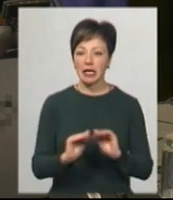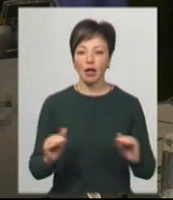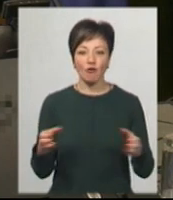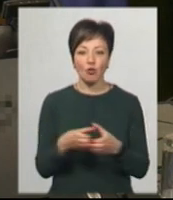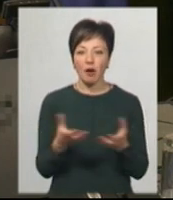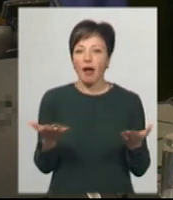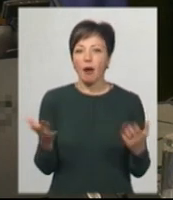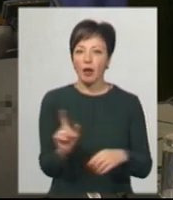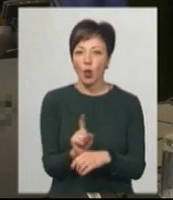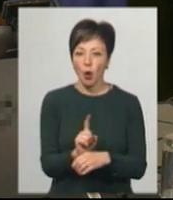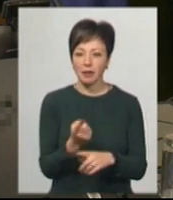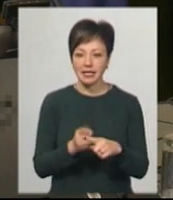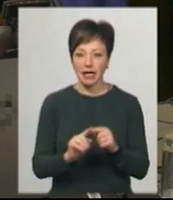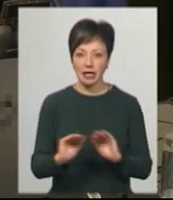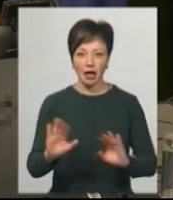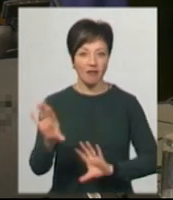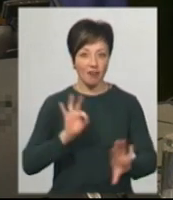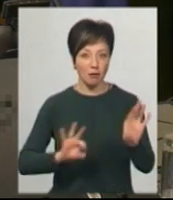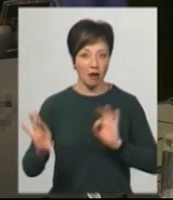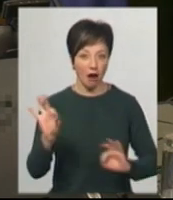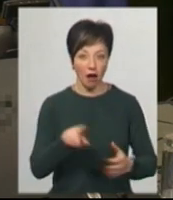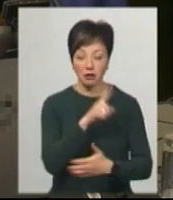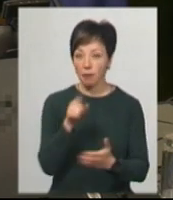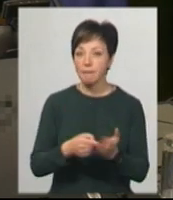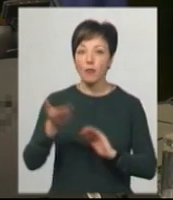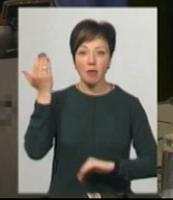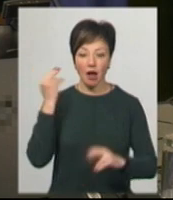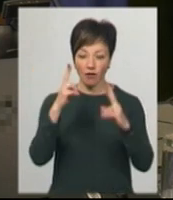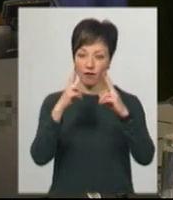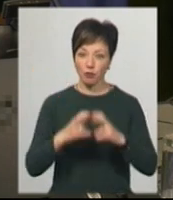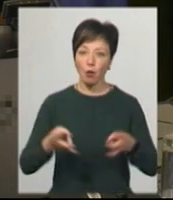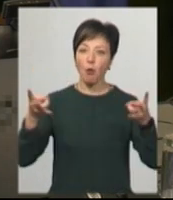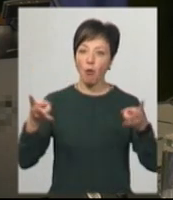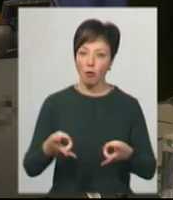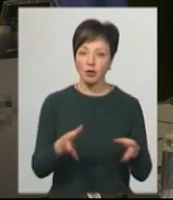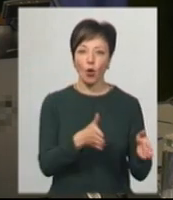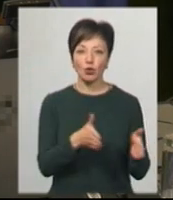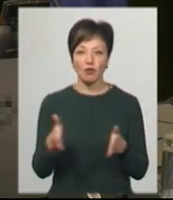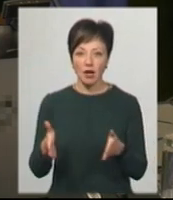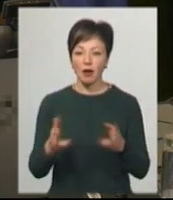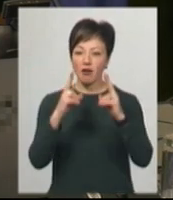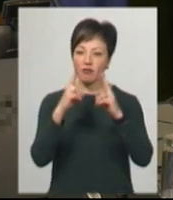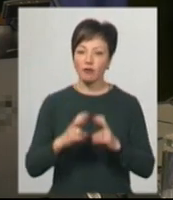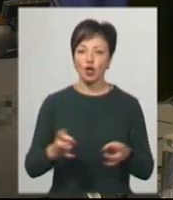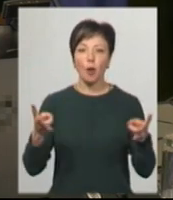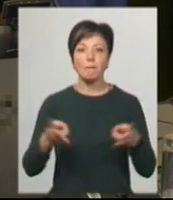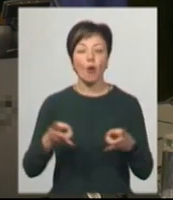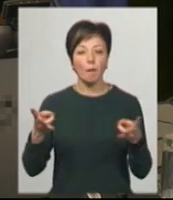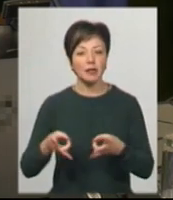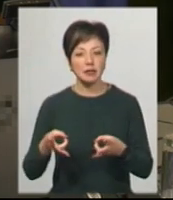то за якими критеріями цих дітей відбирати? Ми попередньо вивчили попит, бо ми готувалися. Ми вивчили попит,